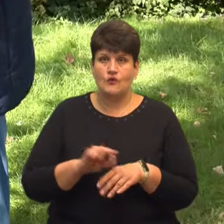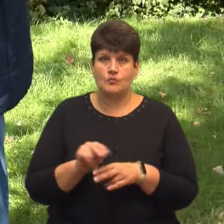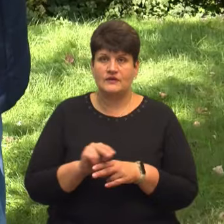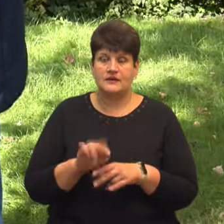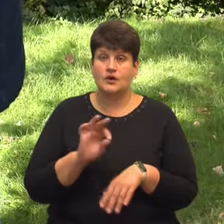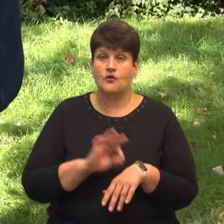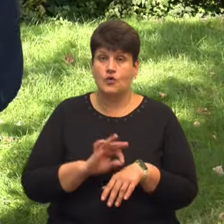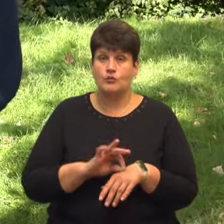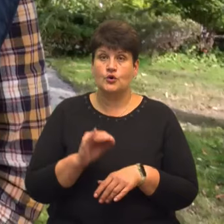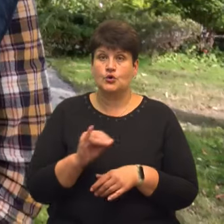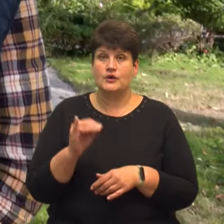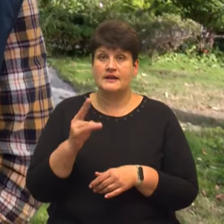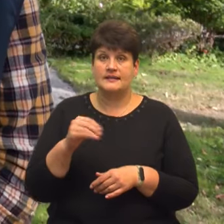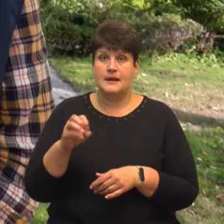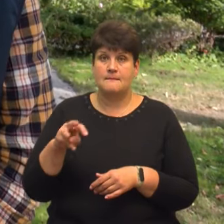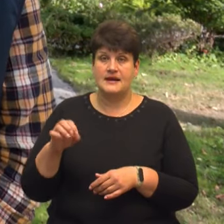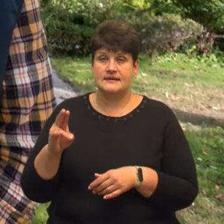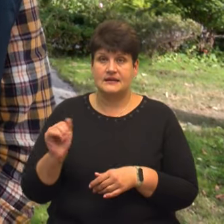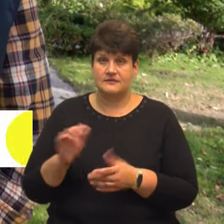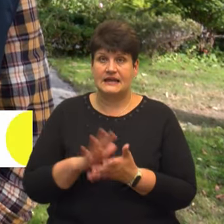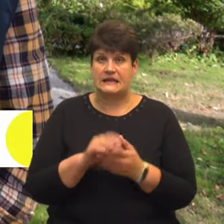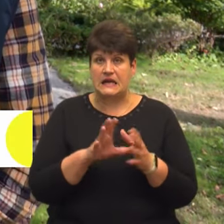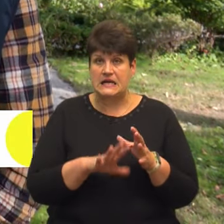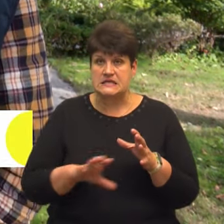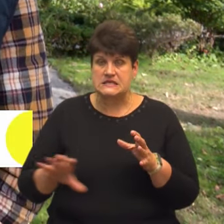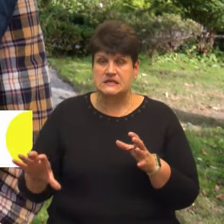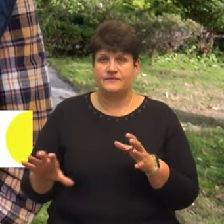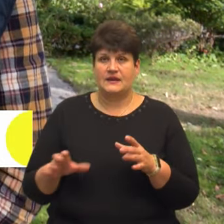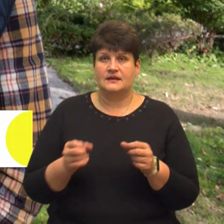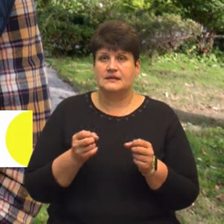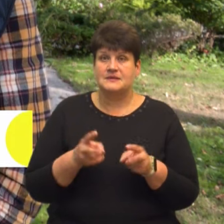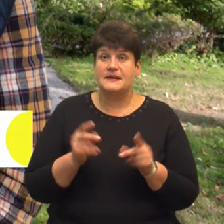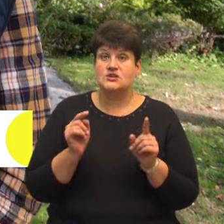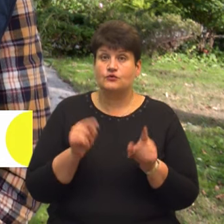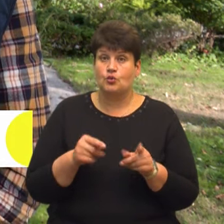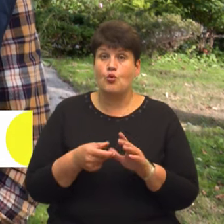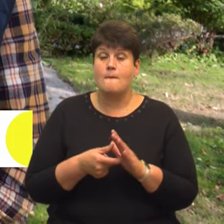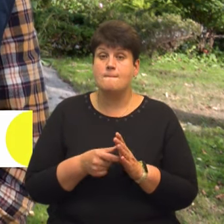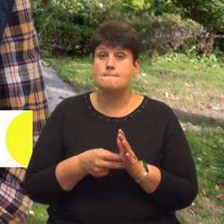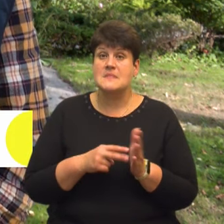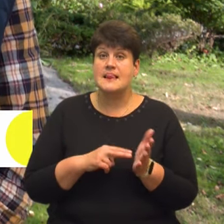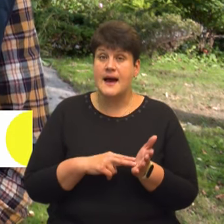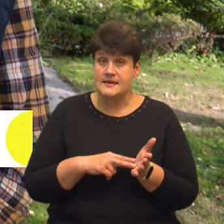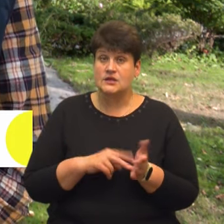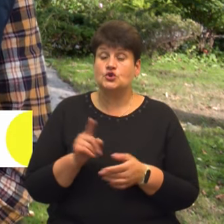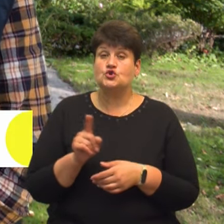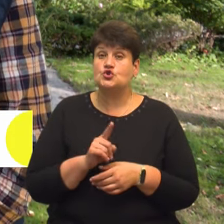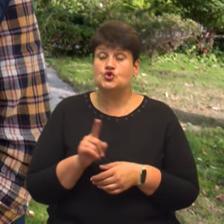хвороб Юрій Дементів. Каналізаційні стоки небезпечні в тому плані, що під час